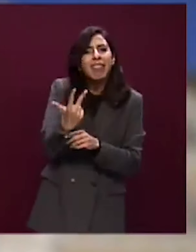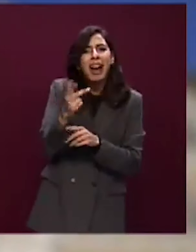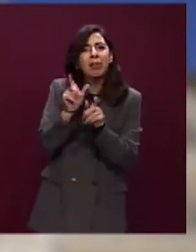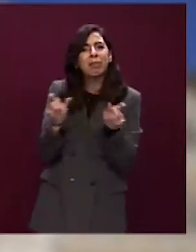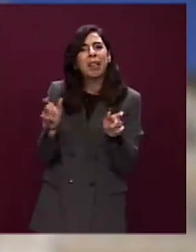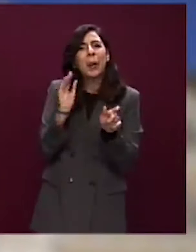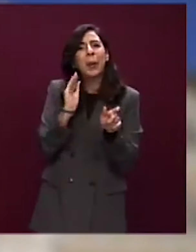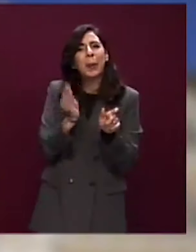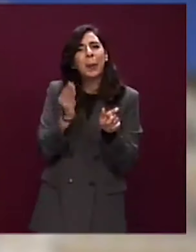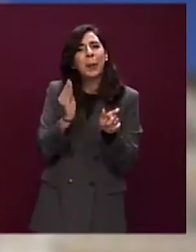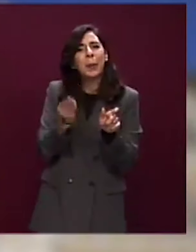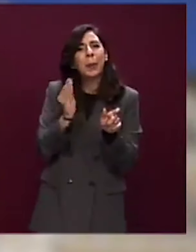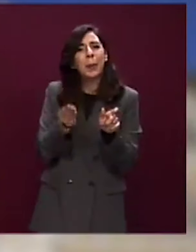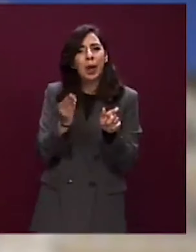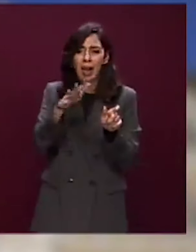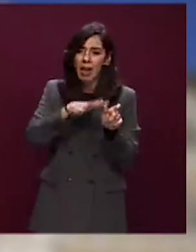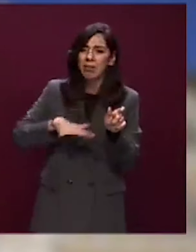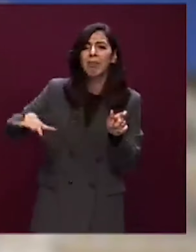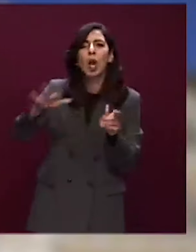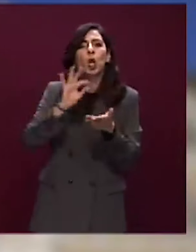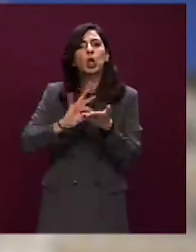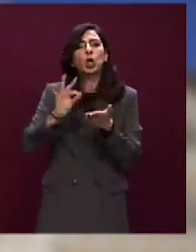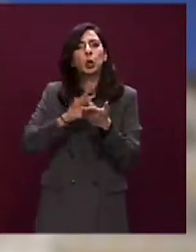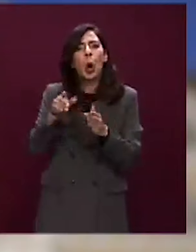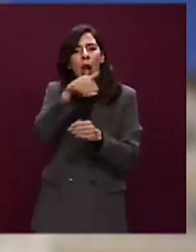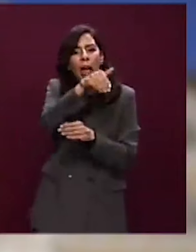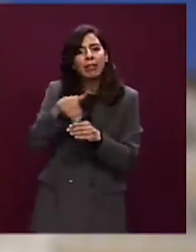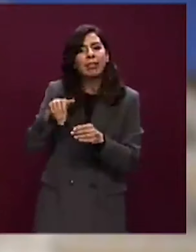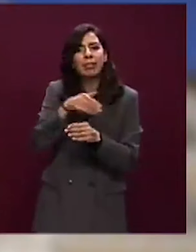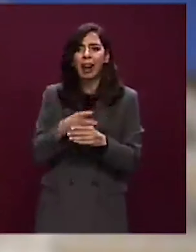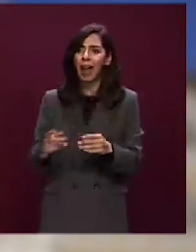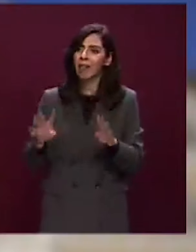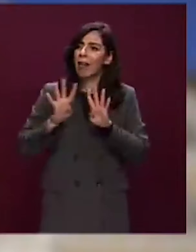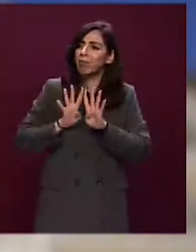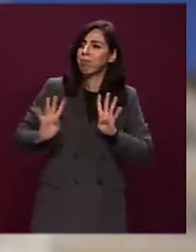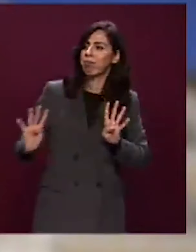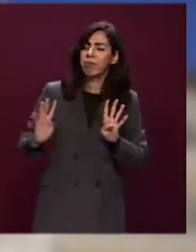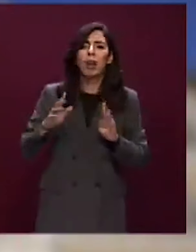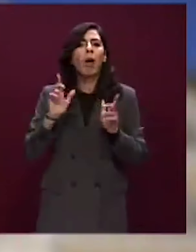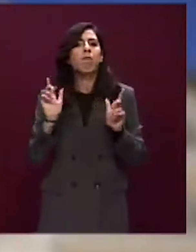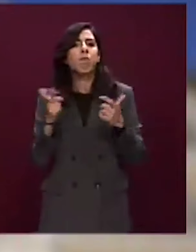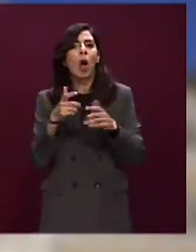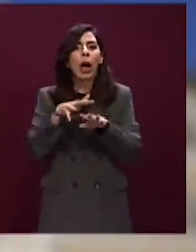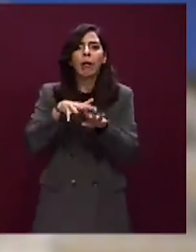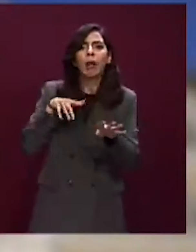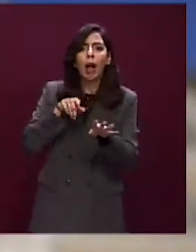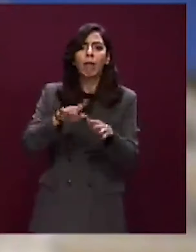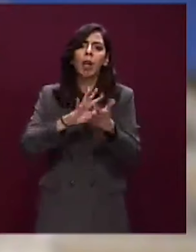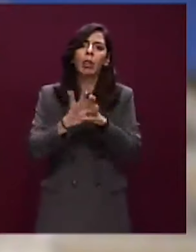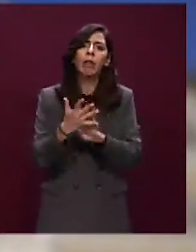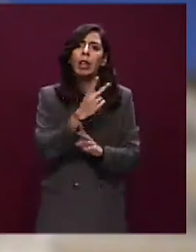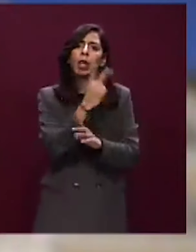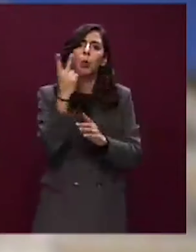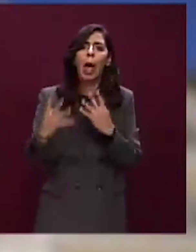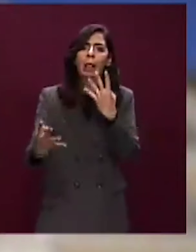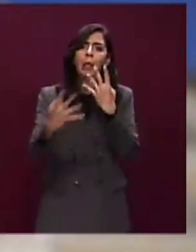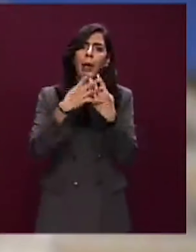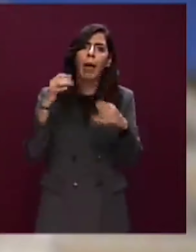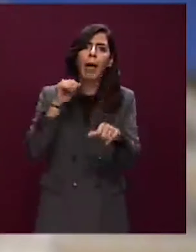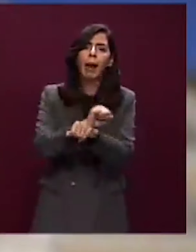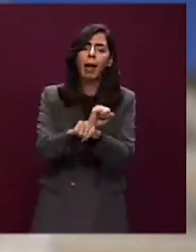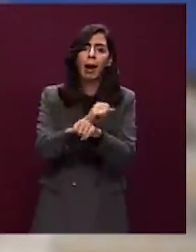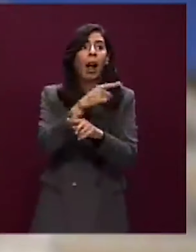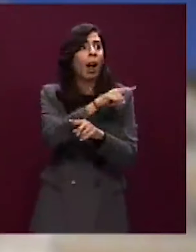traffico, si beccano due anni di galera. E voi ci dite che in questo momento in Italia non c'è un clima